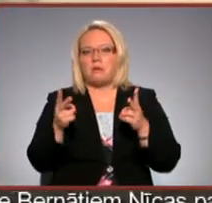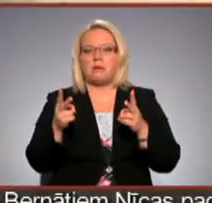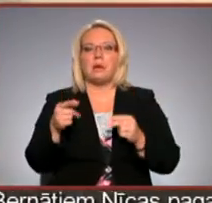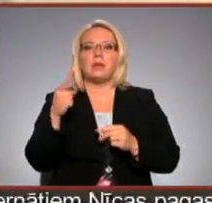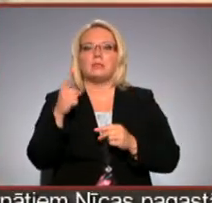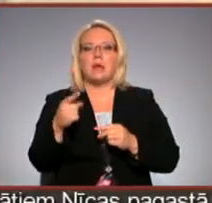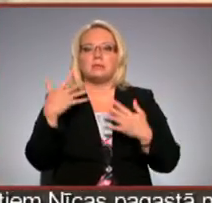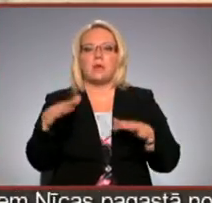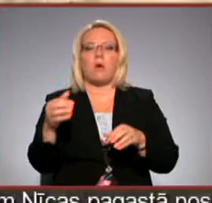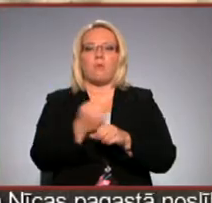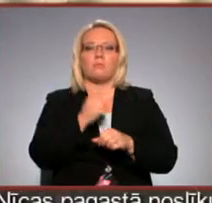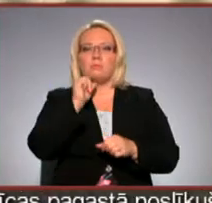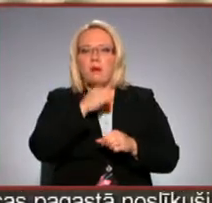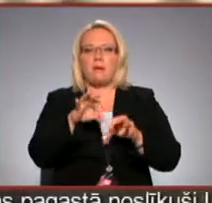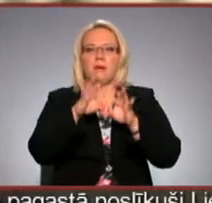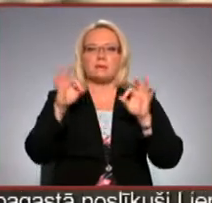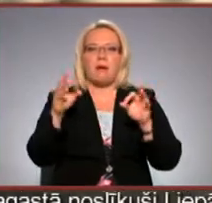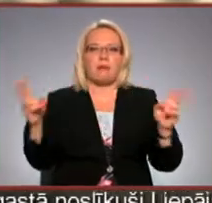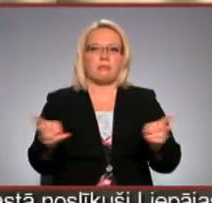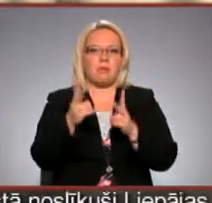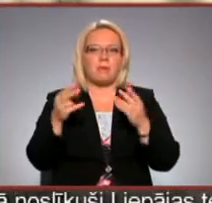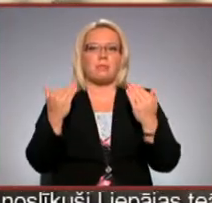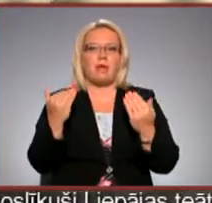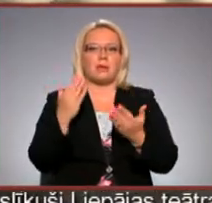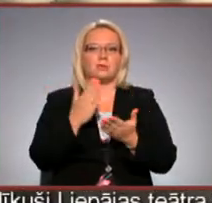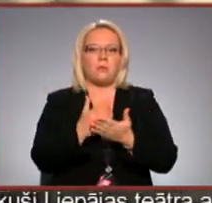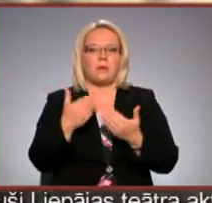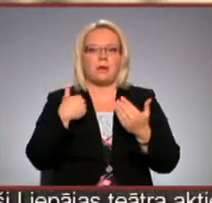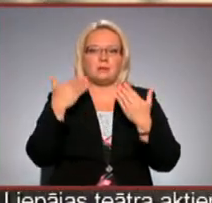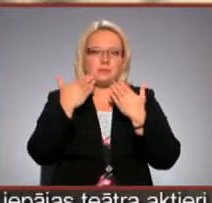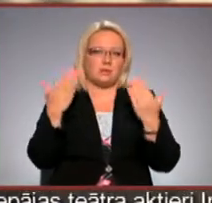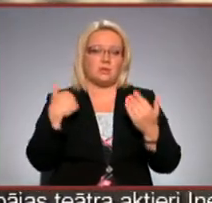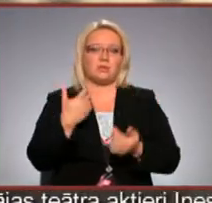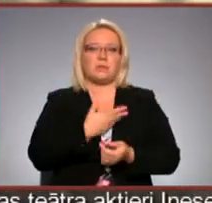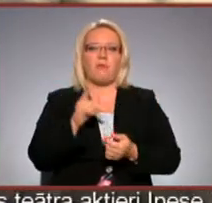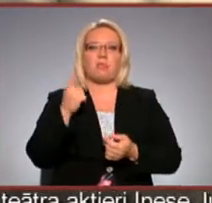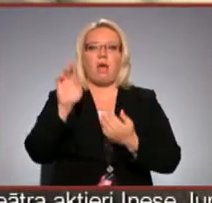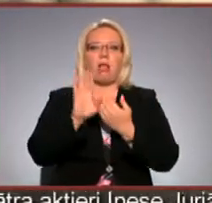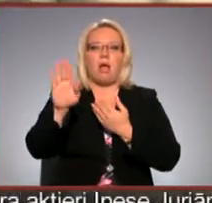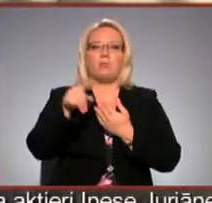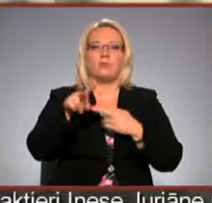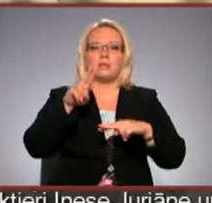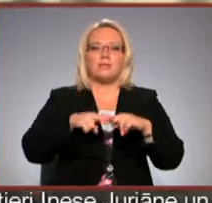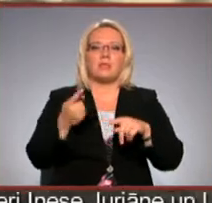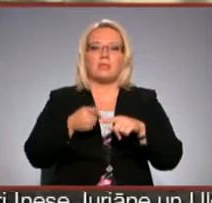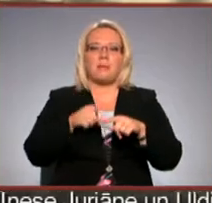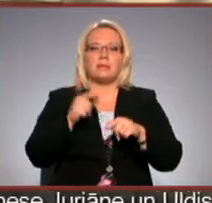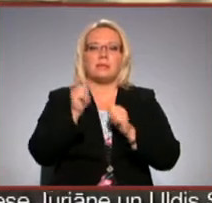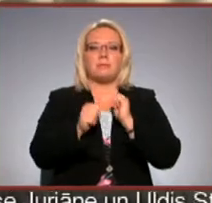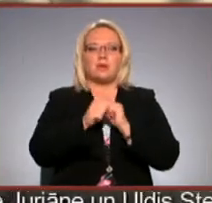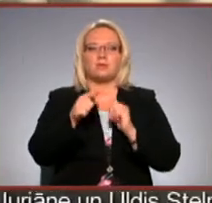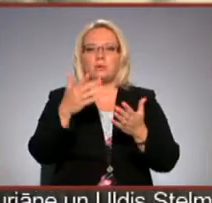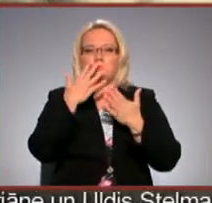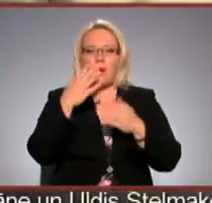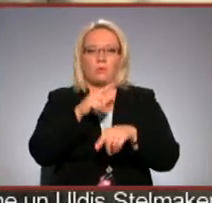Tas ir jau kopš māja, sāka degti, bet kas tur tagad notiek, to es nezinu. Es dzīvoju tālāk no tās vietas, tāpēc tik bieži to smaku